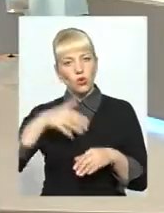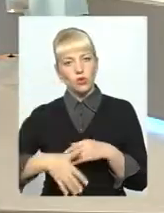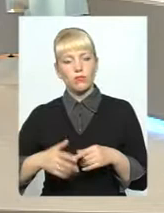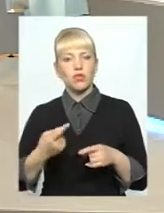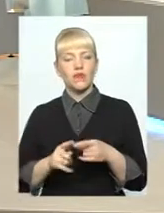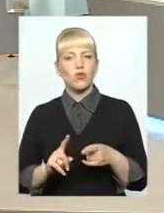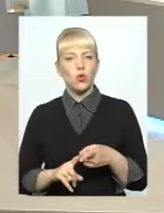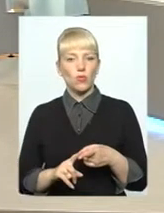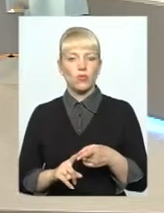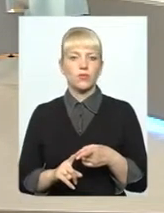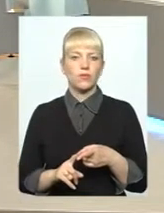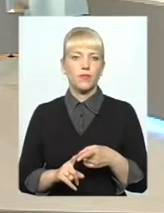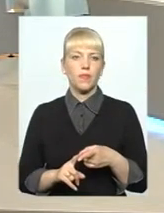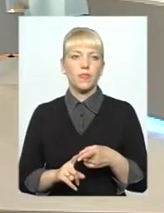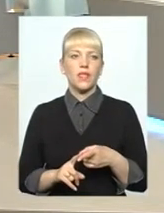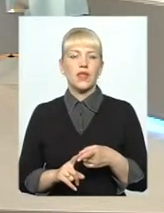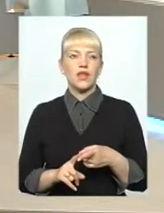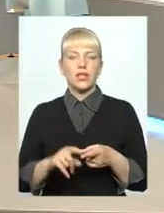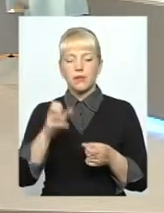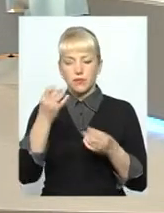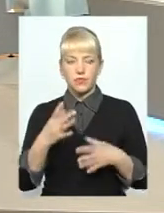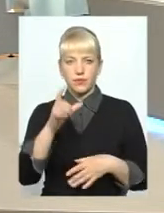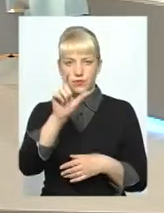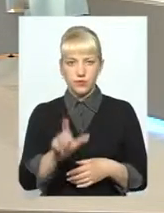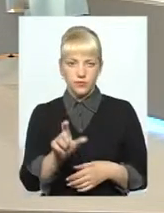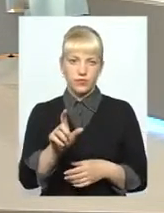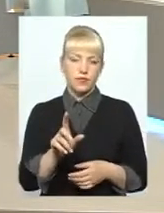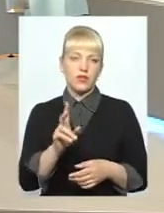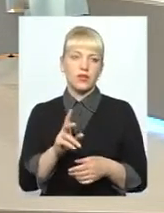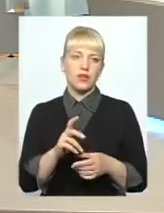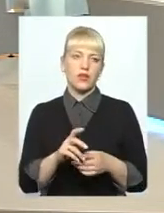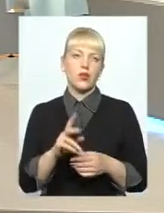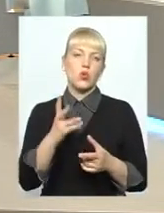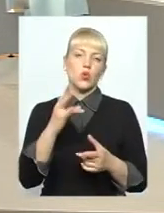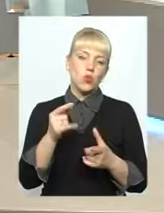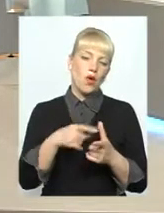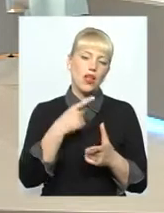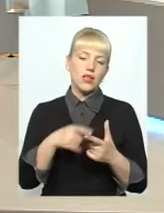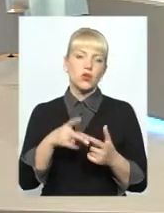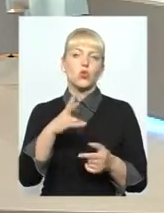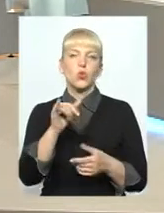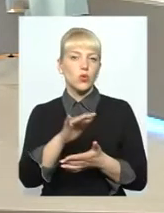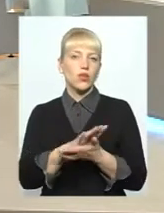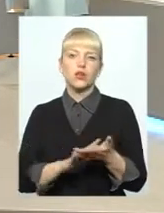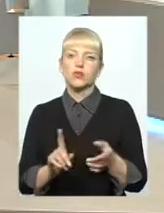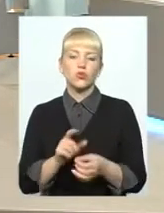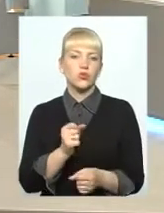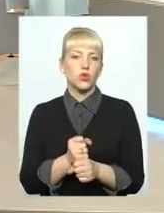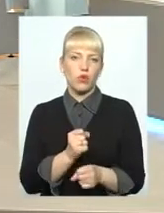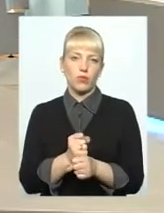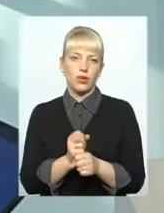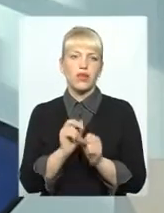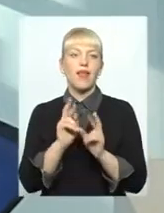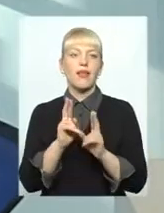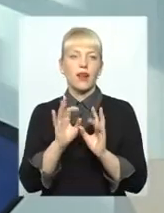урядовому споживачеві? Ну, альтернатива, ну, а далі? Що з ними робити? Як